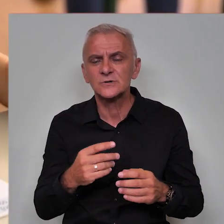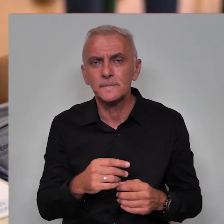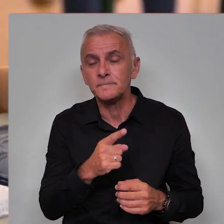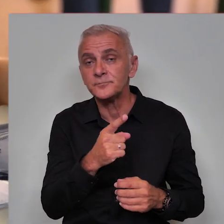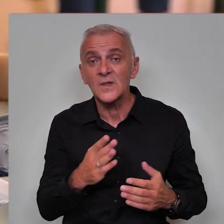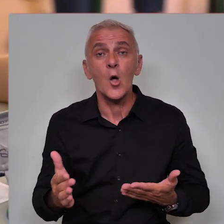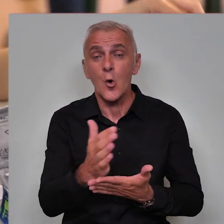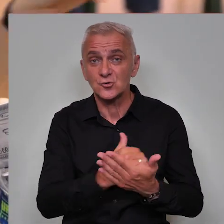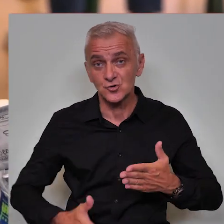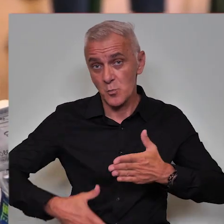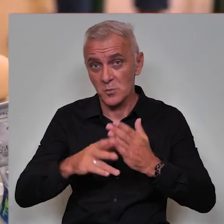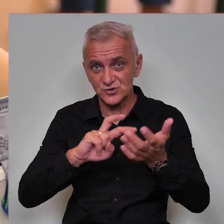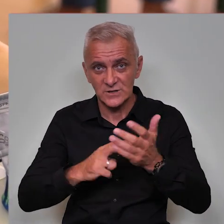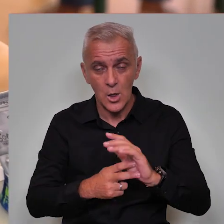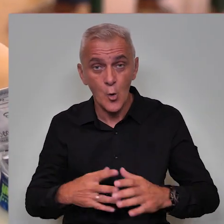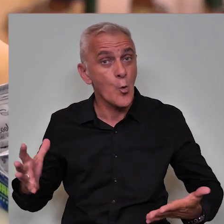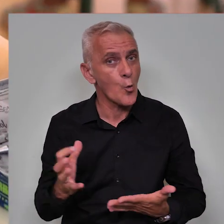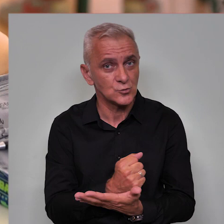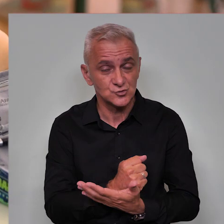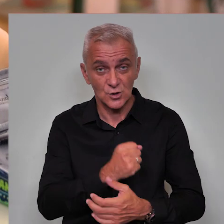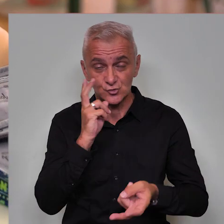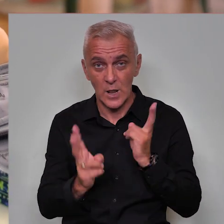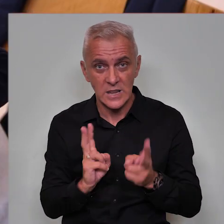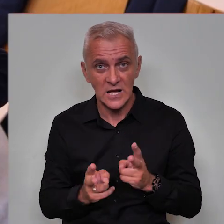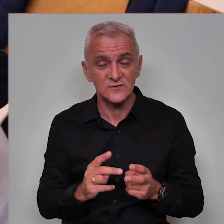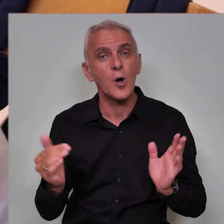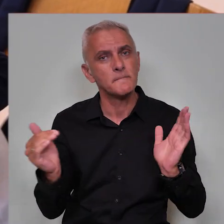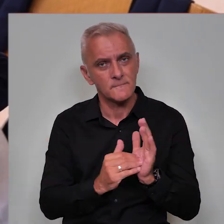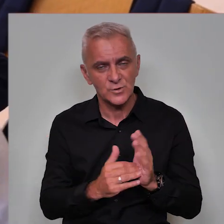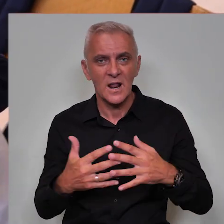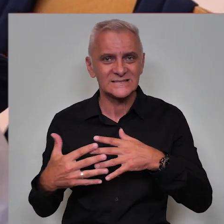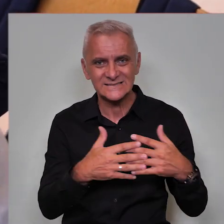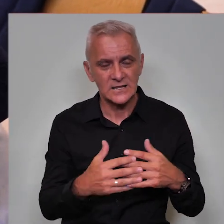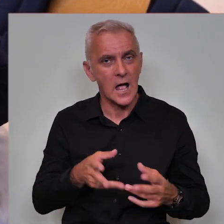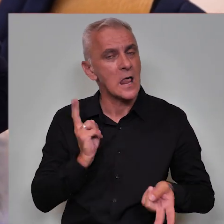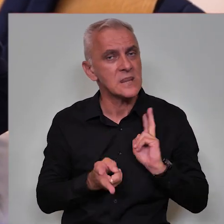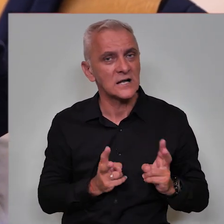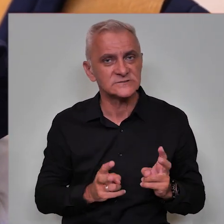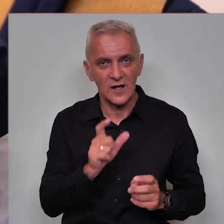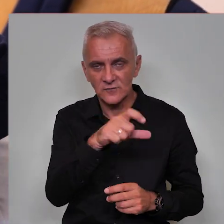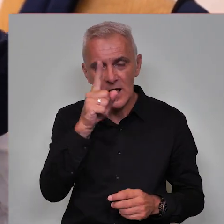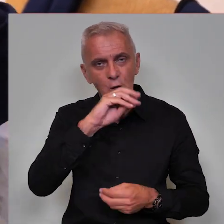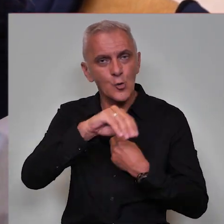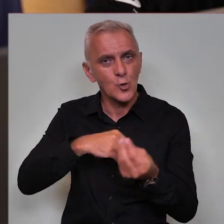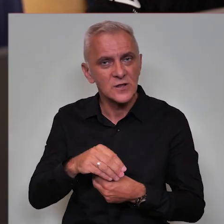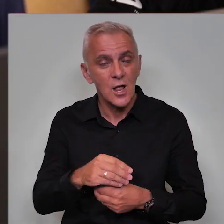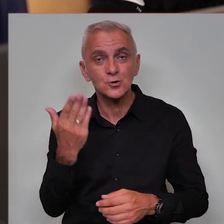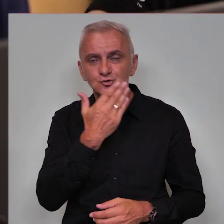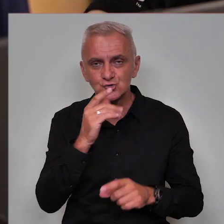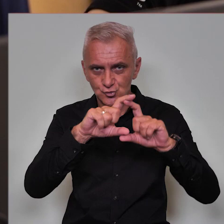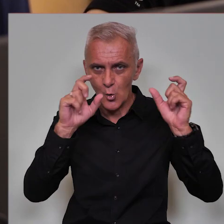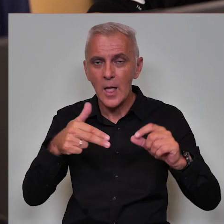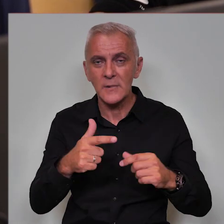7. Uz korištenje asistivnih tehnologija za uspješno izvođenje nastave neophodna je i saradnja nastavnog osoblja i roditelja.